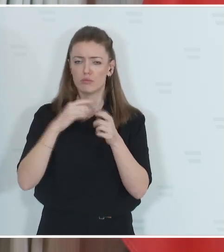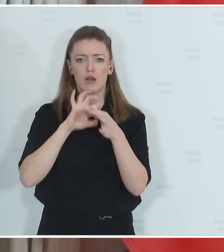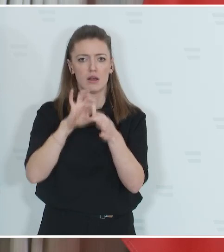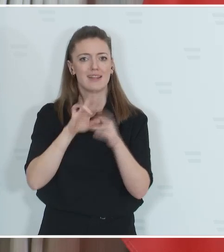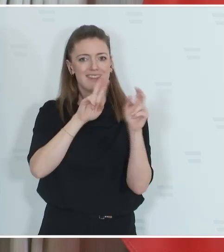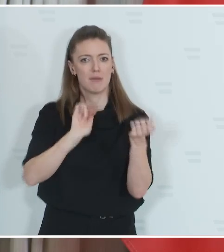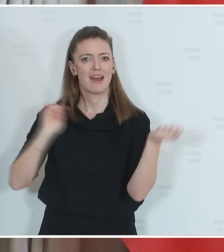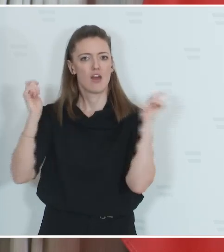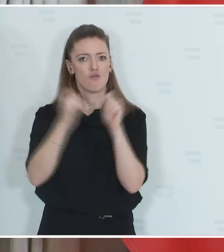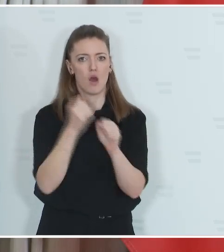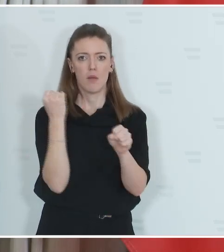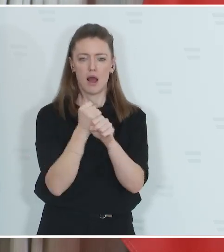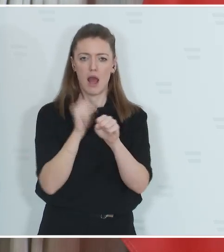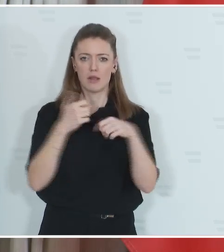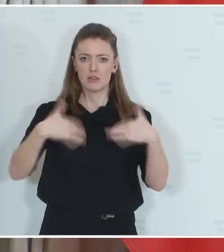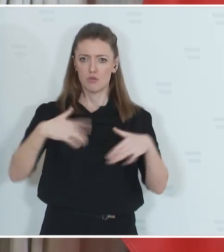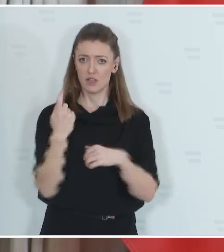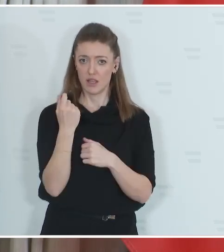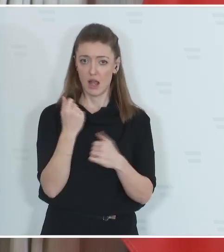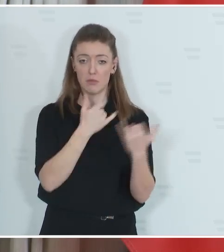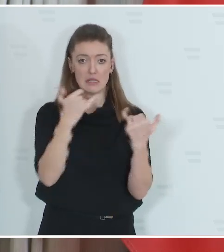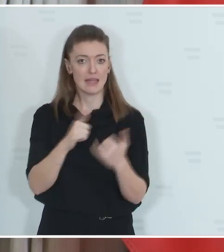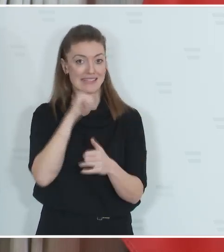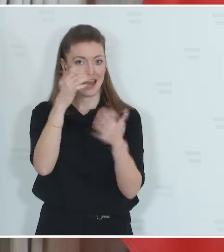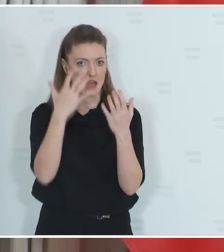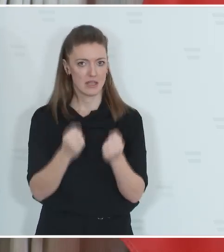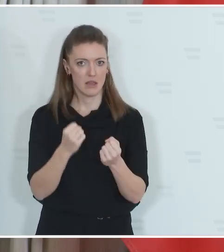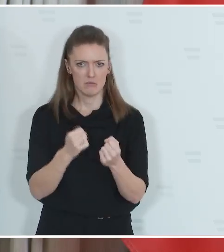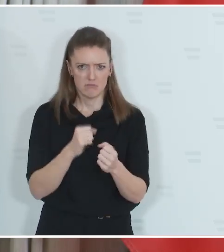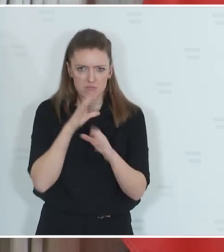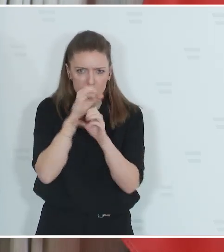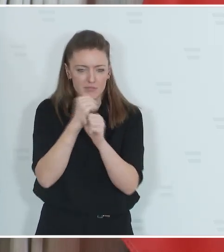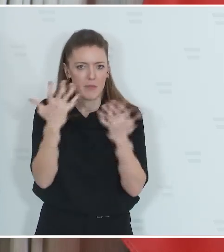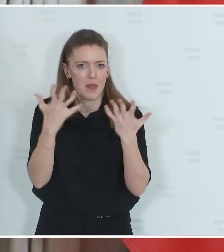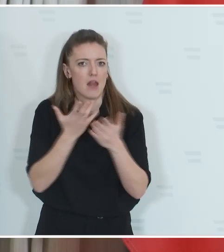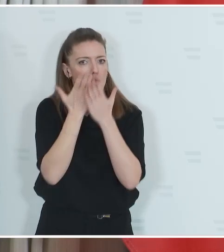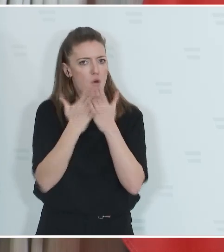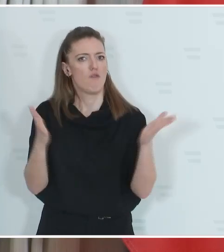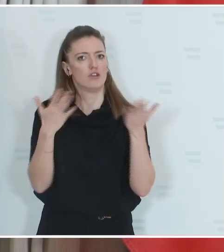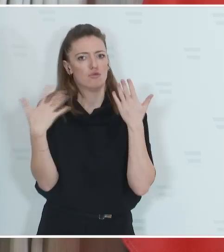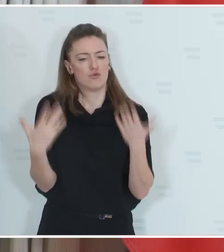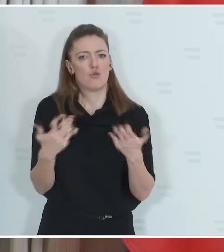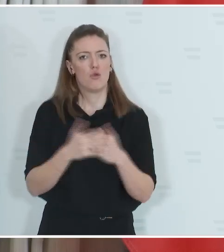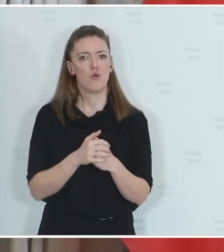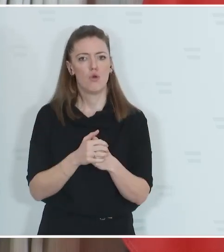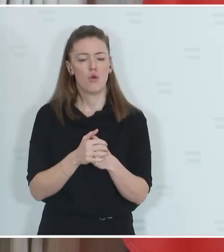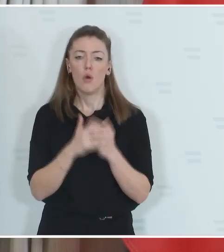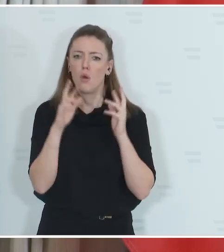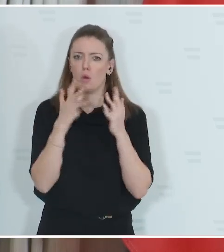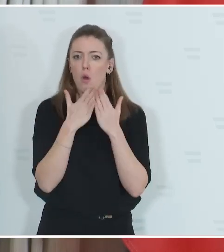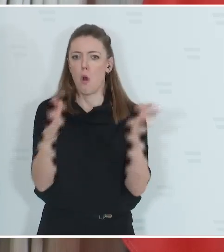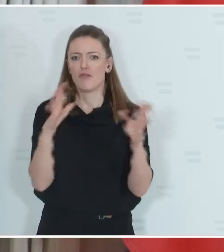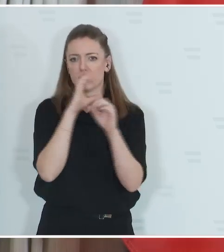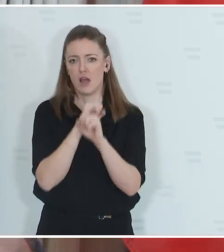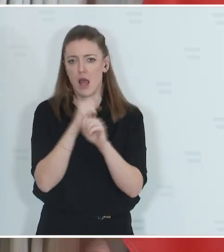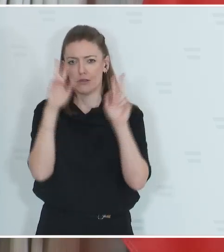des Arbeitslosengeldes. Wir sind da zu keinem Ergebnis gekommen, das ist kein Geheimnis, das ist auch offen so oder ist ein hoffendes Geheimnis, wenn